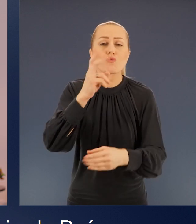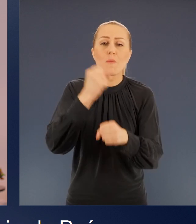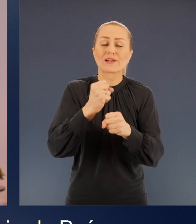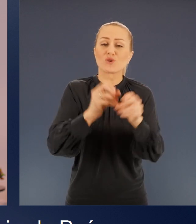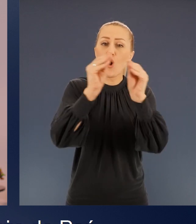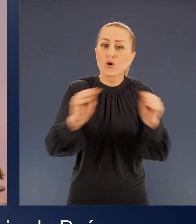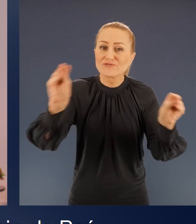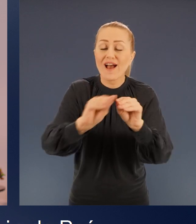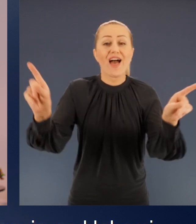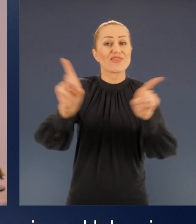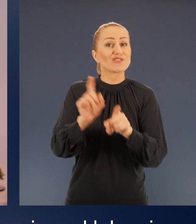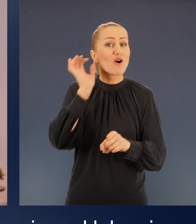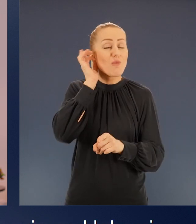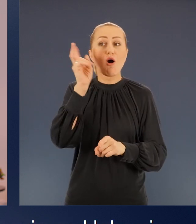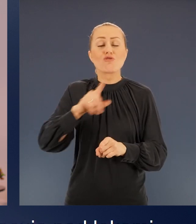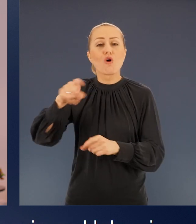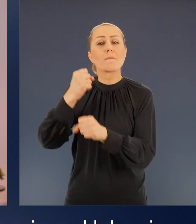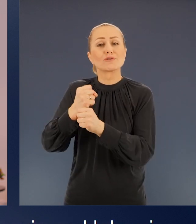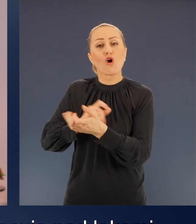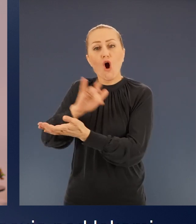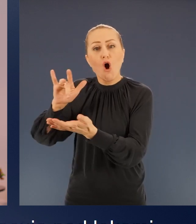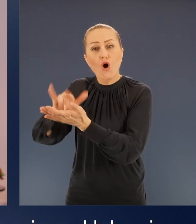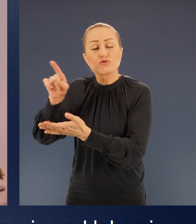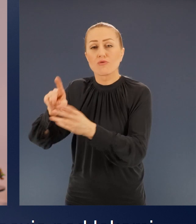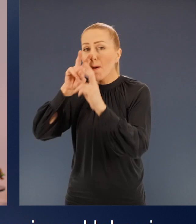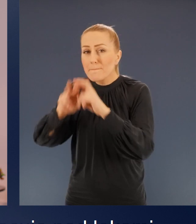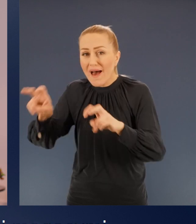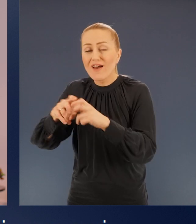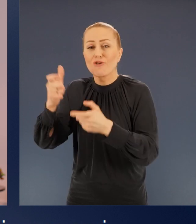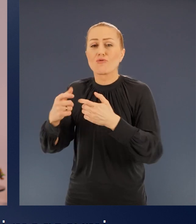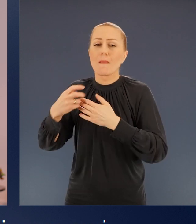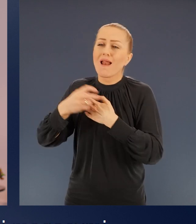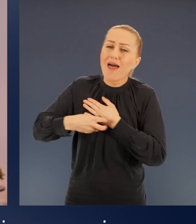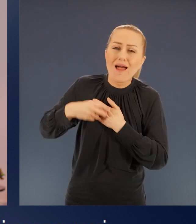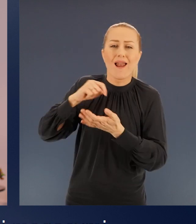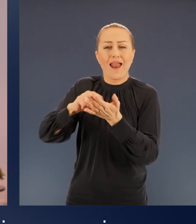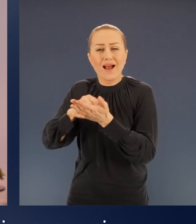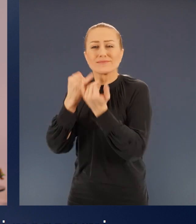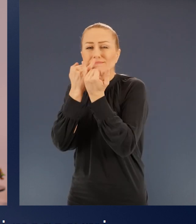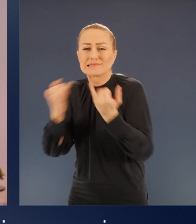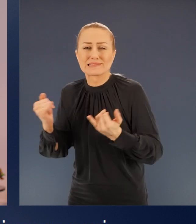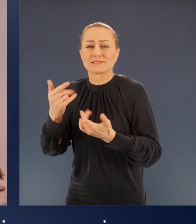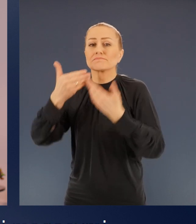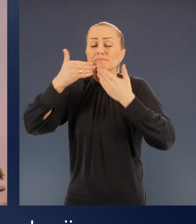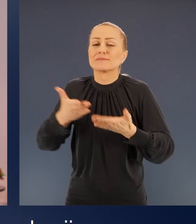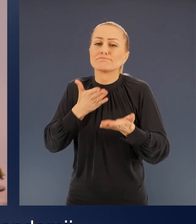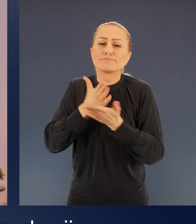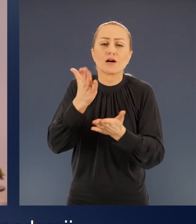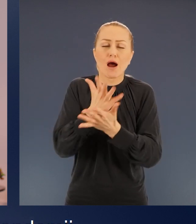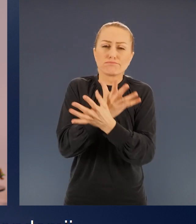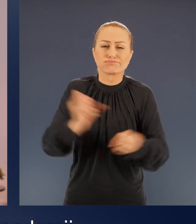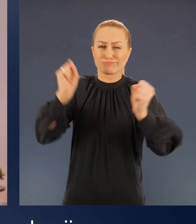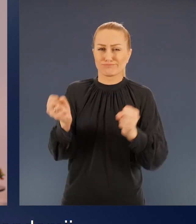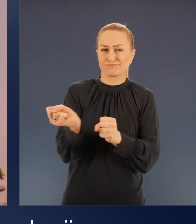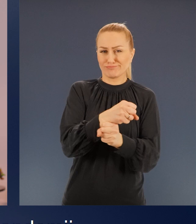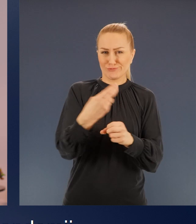oświacie, a także do Pań, które w ośrodkach badawczych pracują nad lekami, testami i innymi rozwiązaniami, mogącymi pomóc nam